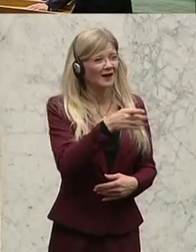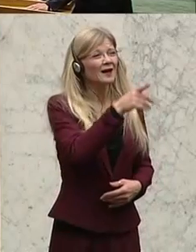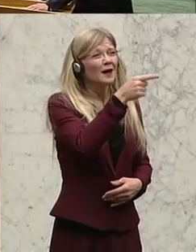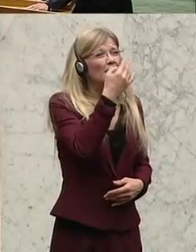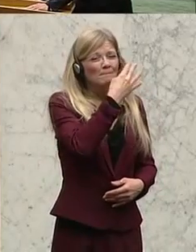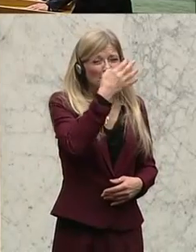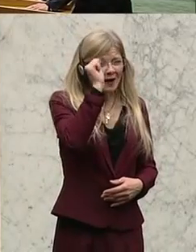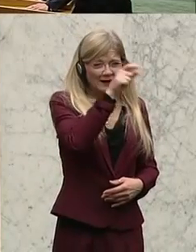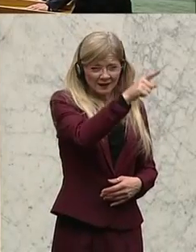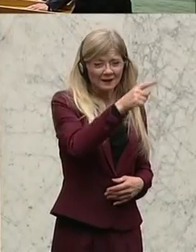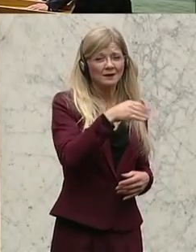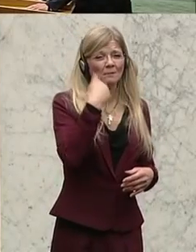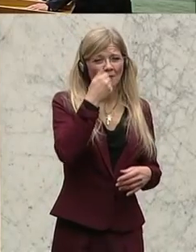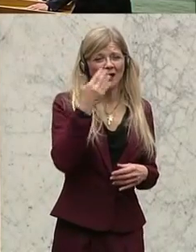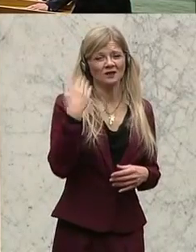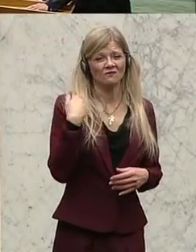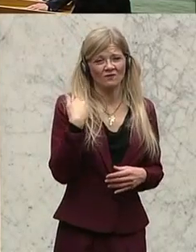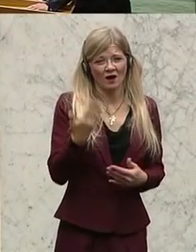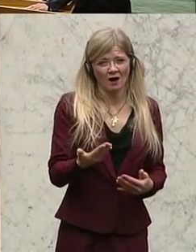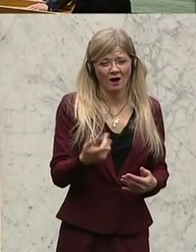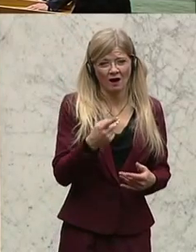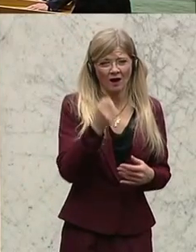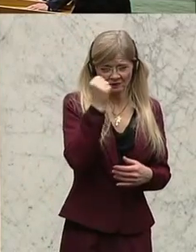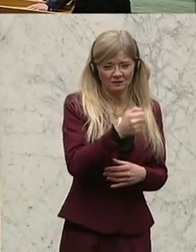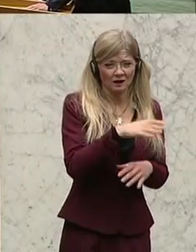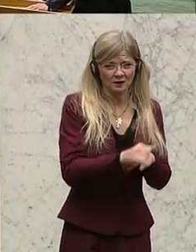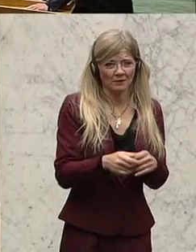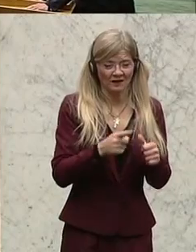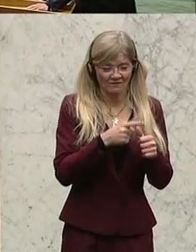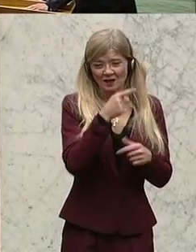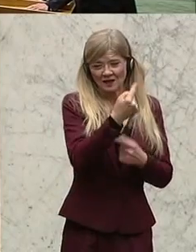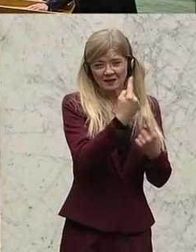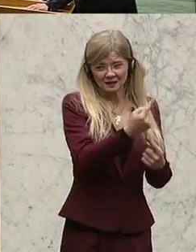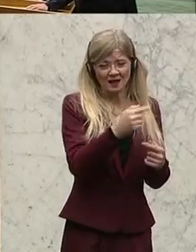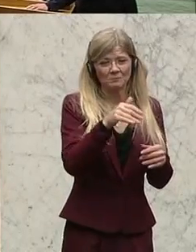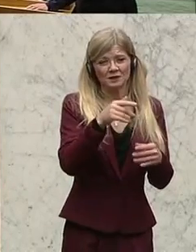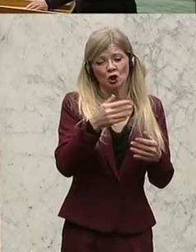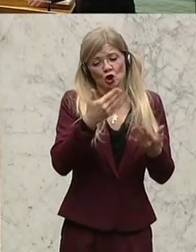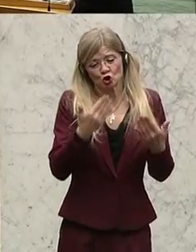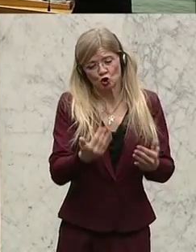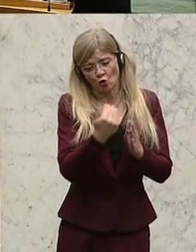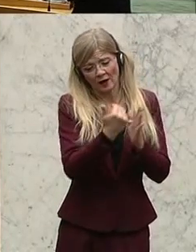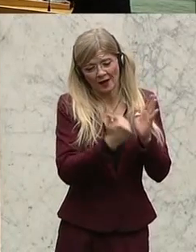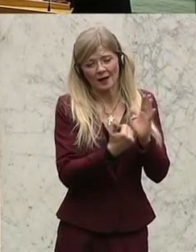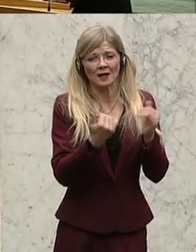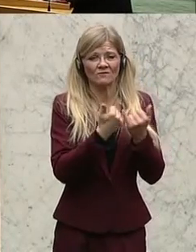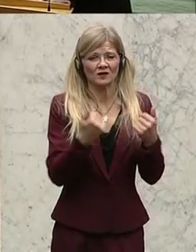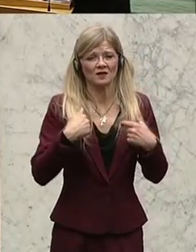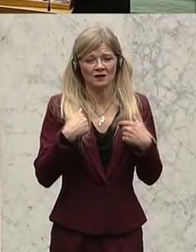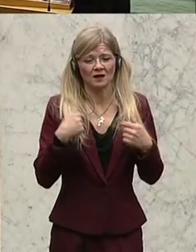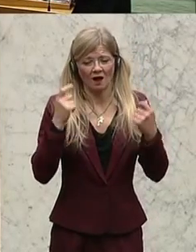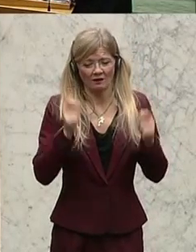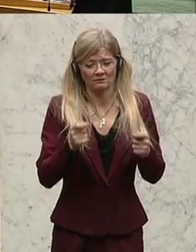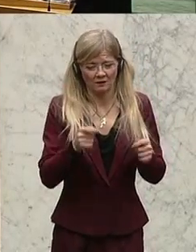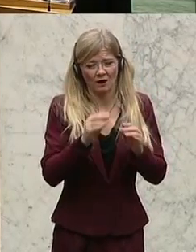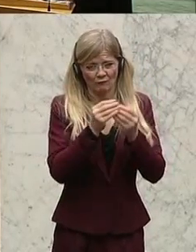hat, wenn der nach diesen Regeln, die ich hier im Antrag drinnen formuliert habe, hergenommen worden wäre,